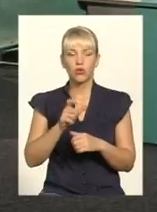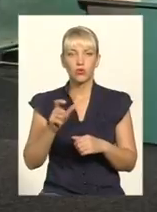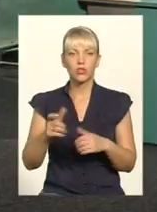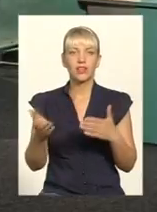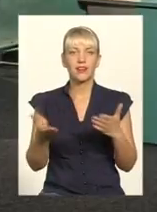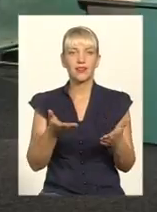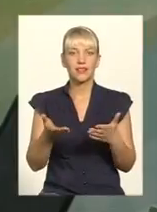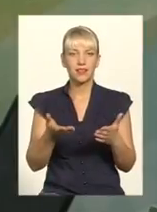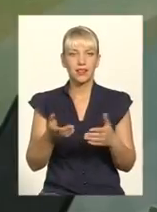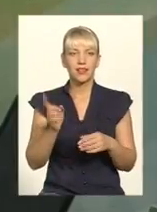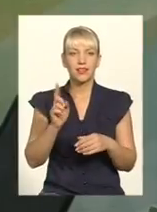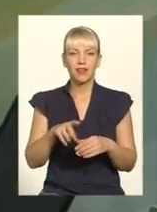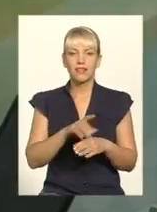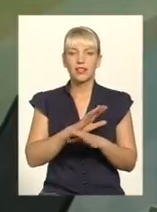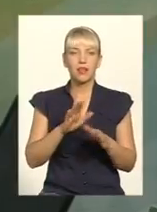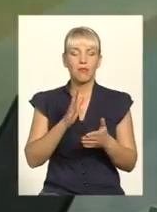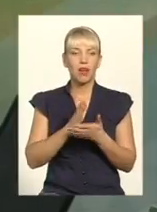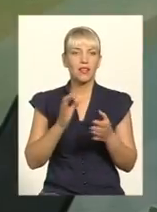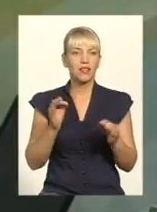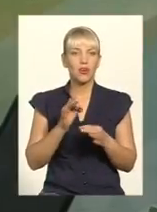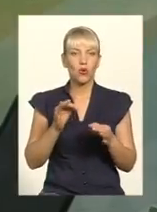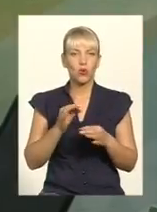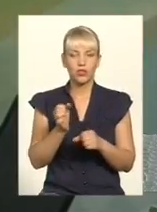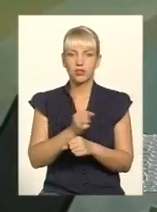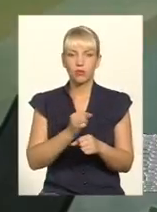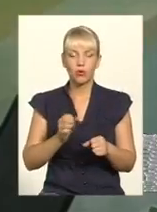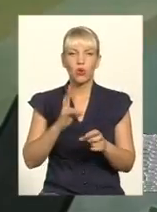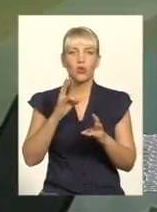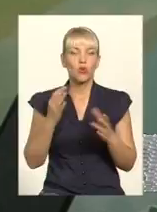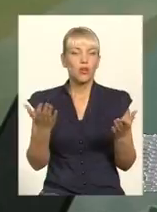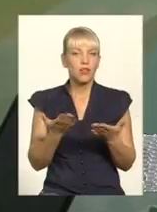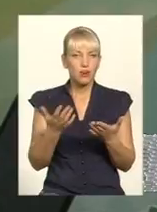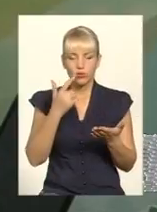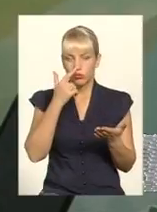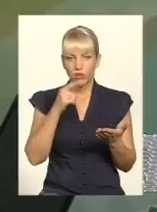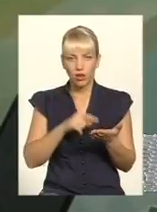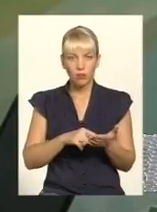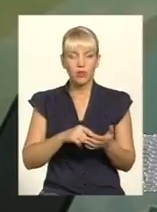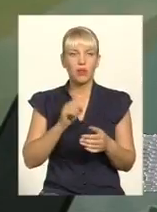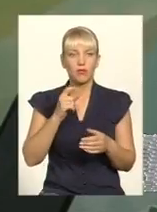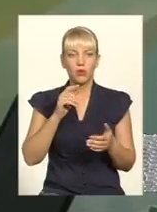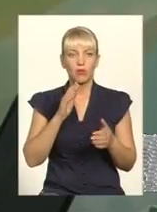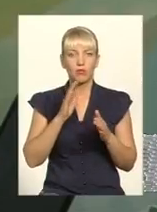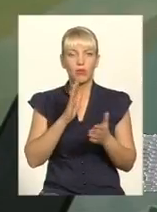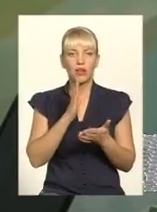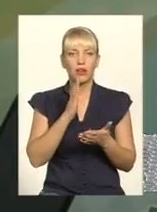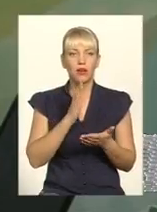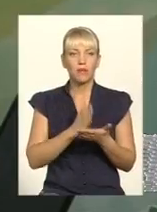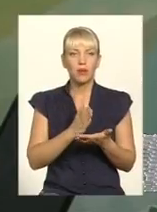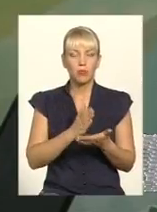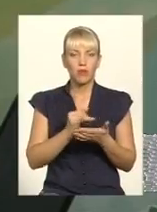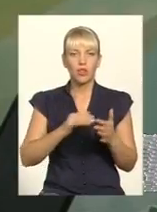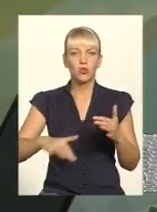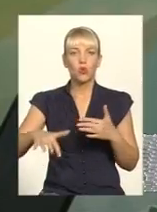навіть не мали ніколи зброї, але якимось чином вона потрапила до них, перебуваючи на топі, користуються цією